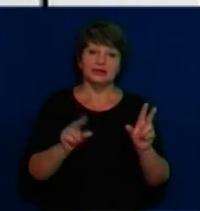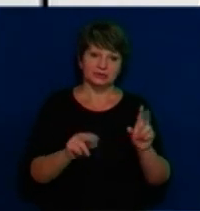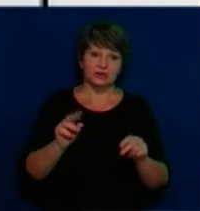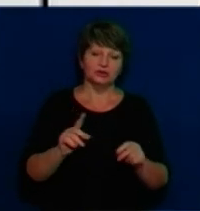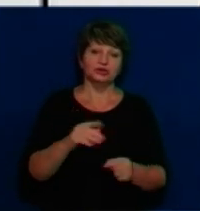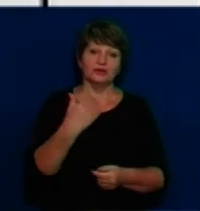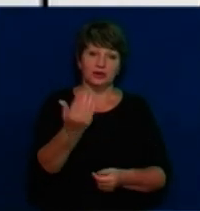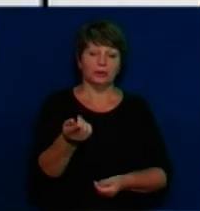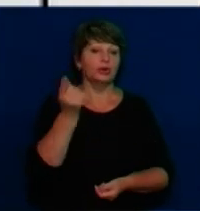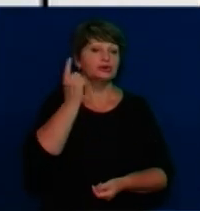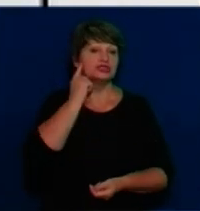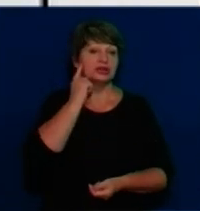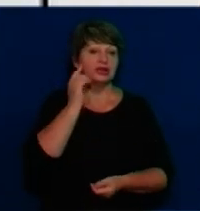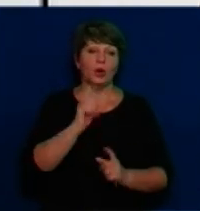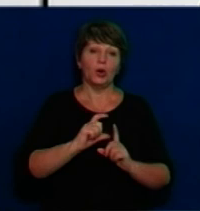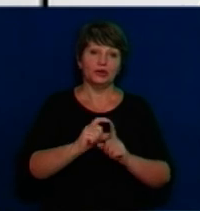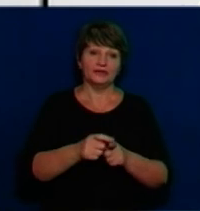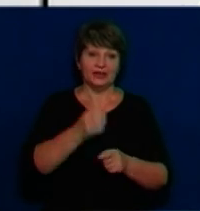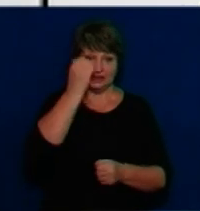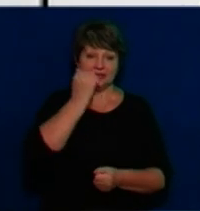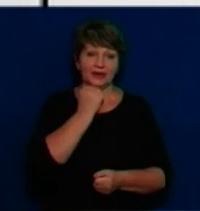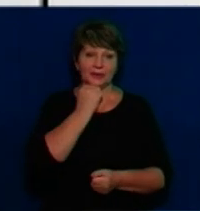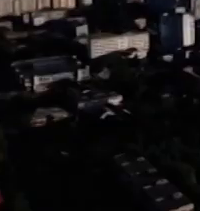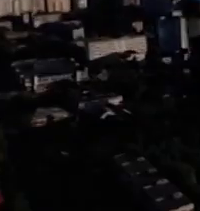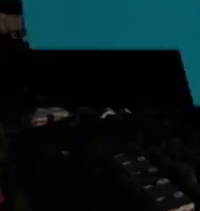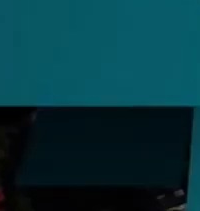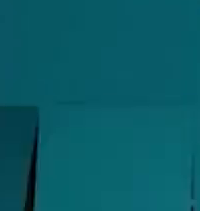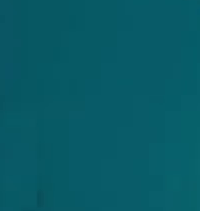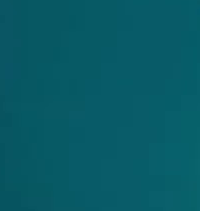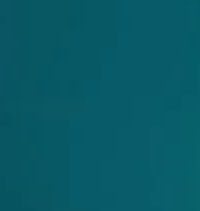ви почули відповіді на свої запитання. Дякую вам за увагу. На все добре.